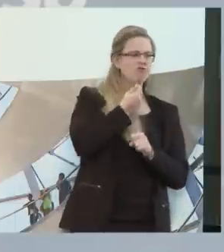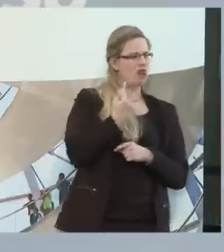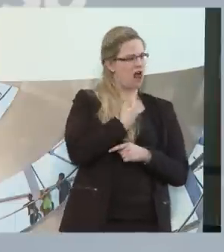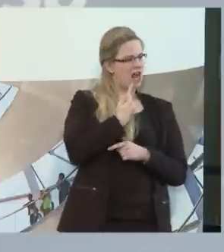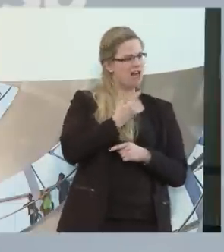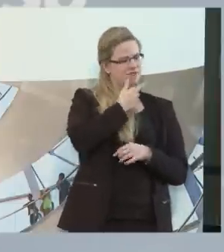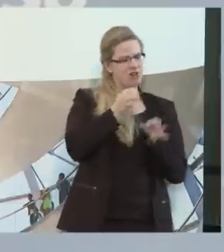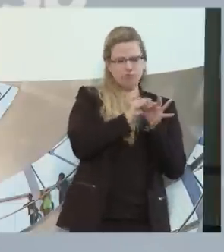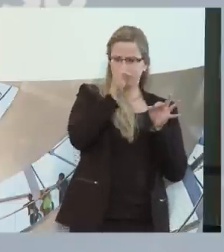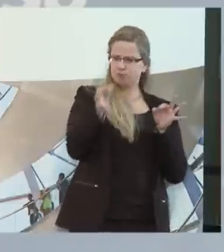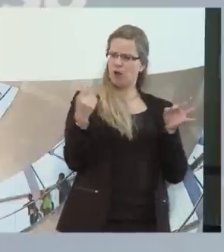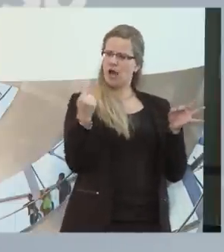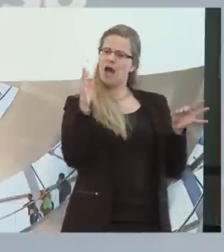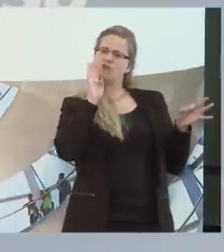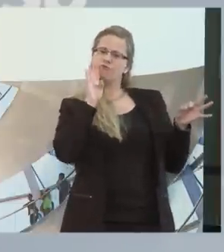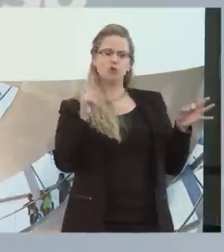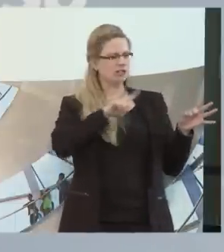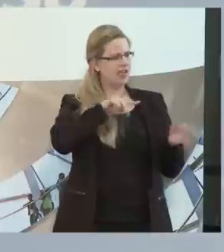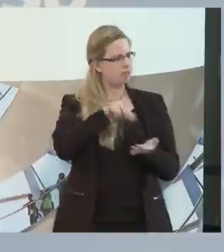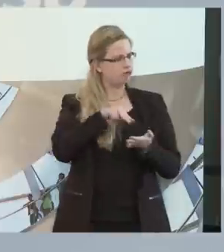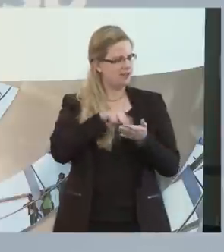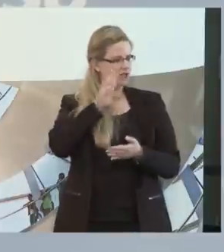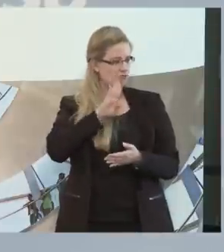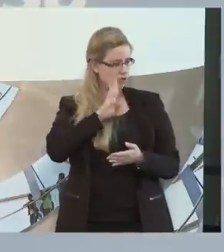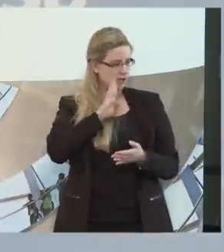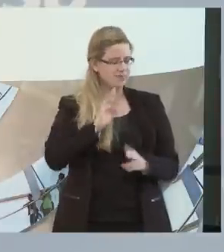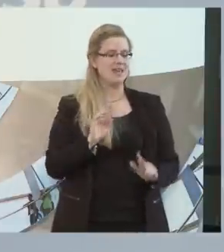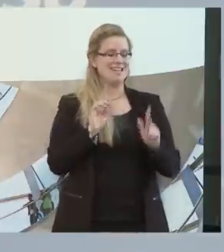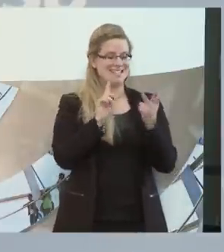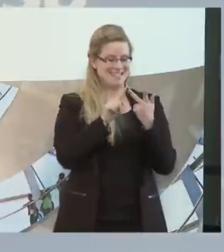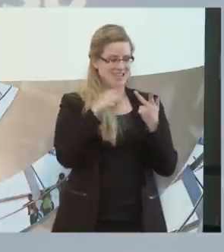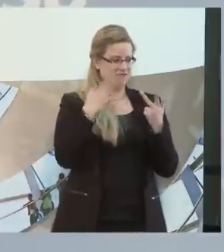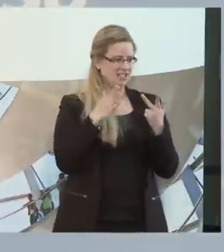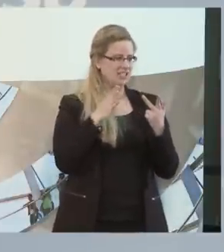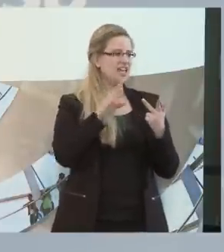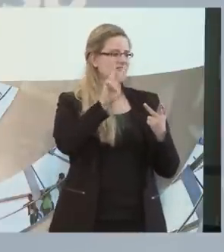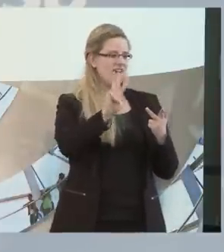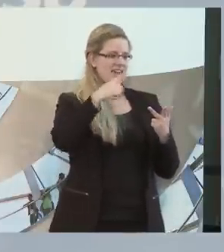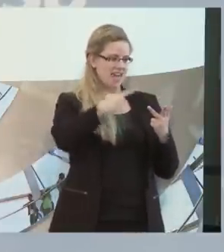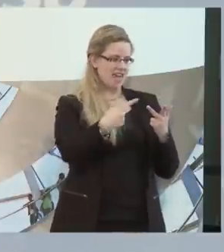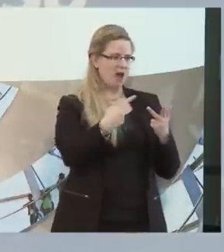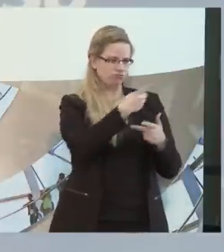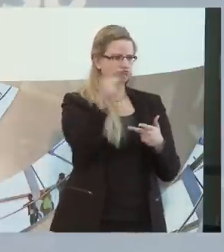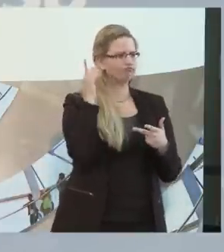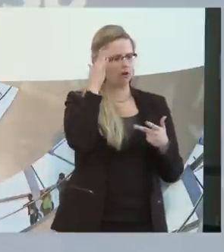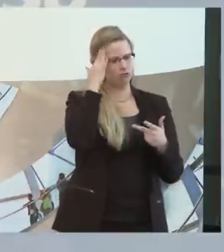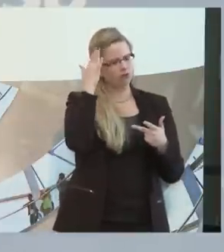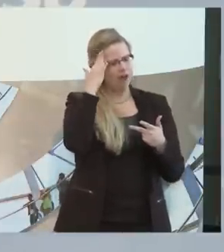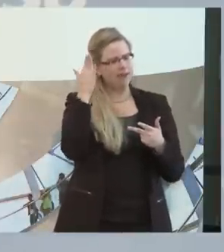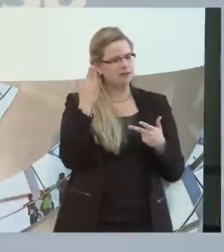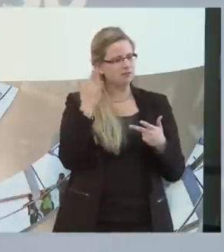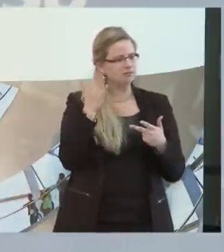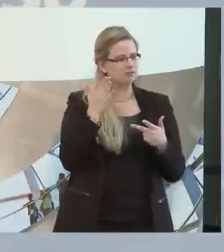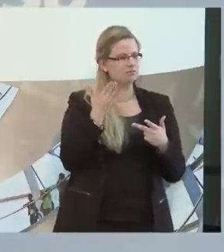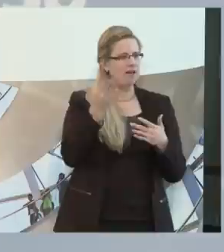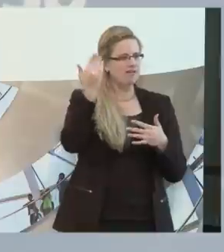selbstständig irgendwo wohnen. Und dann haben wir als Drittes auch WGs, also die wir ja schon kennen, ich möchte jetzt nicht